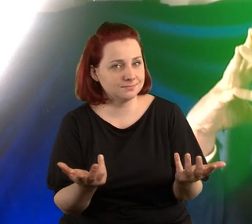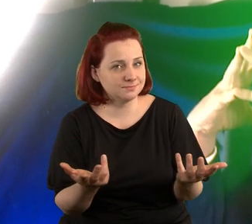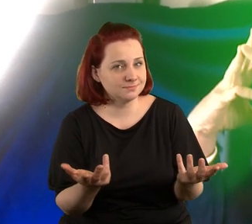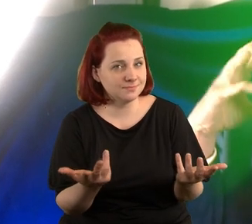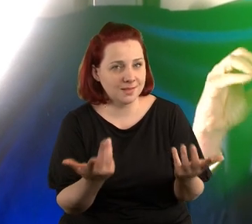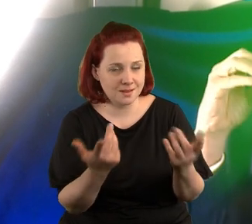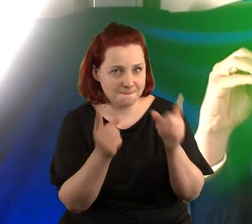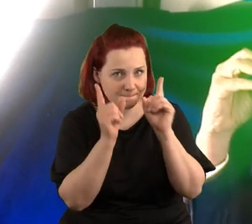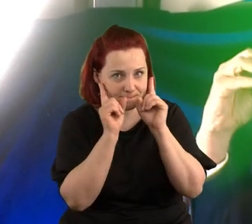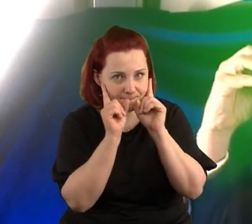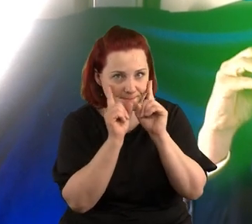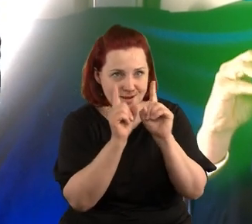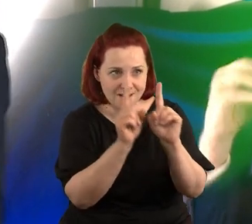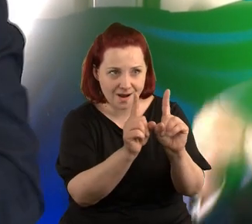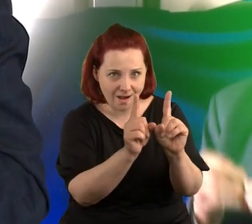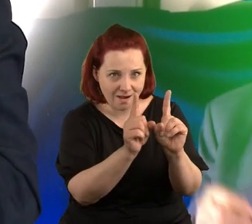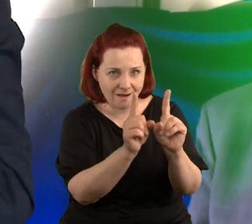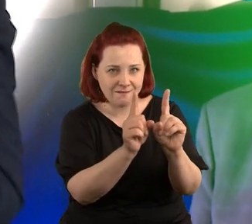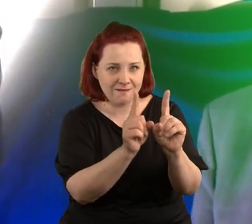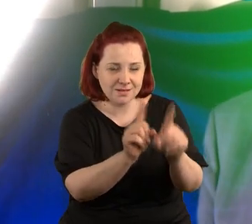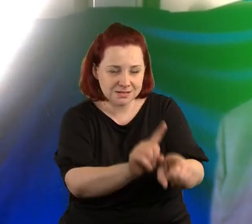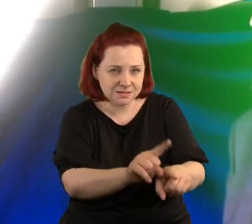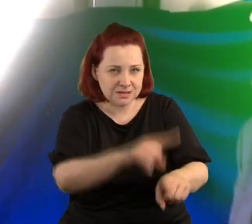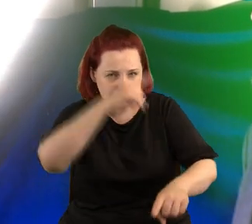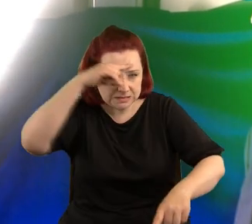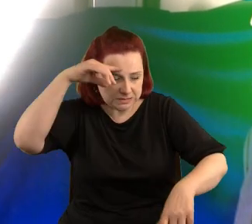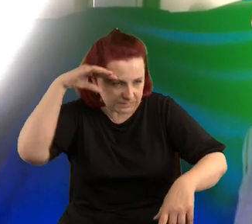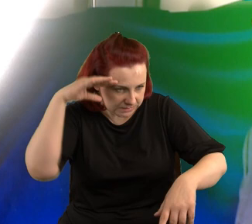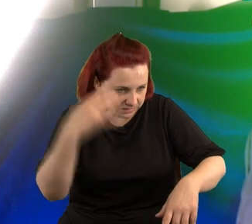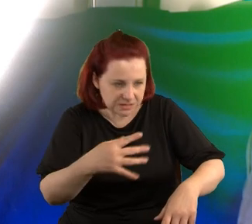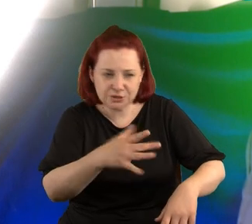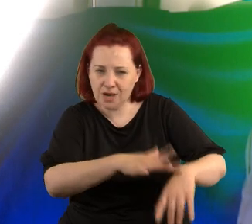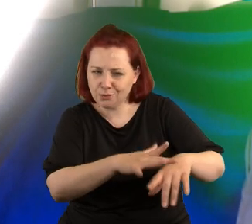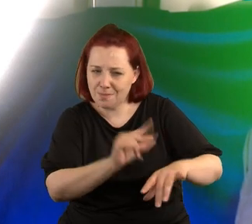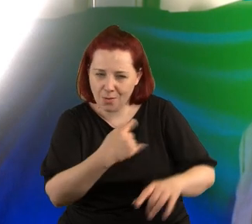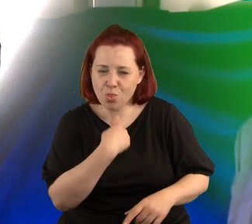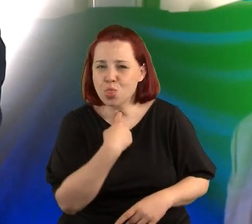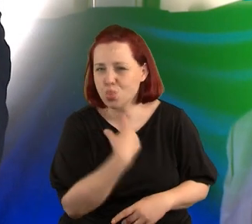prawda jest żmudna i traktujemy ją jako rzecz nudną, ale